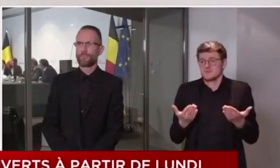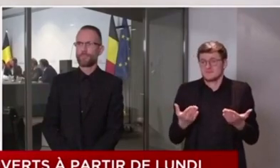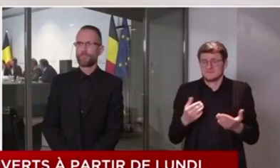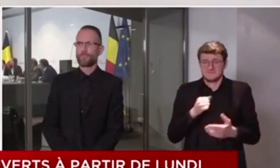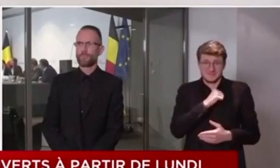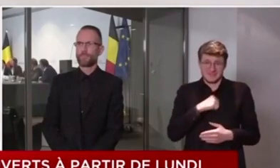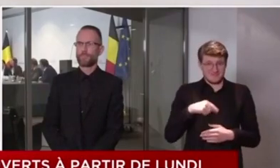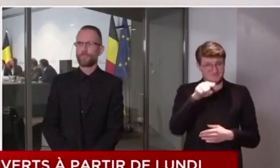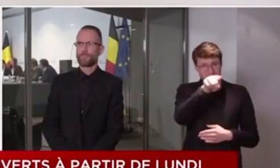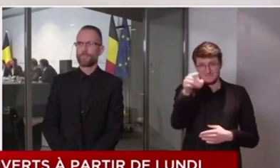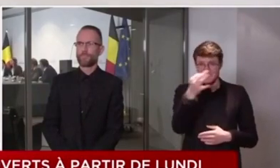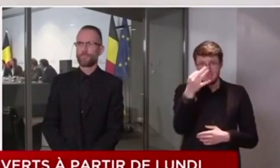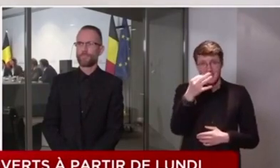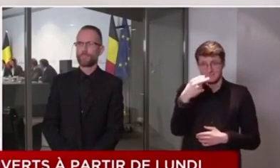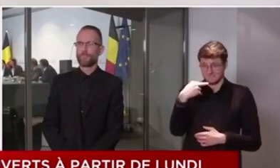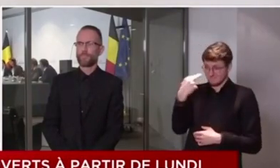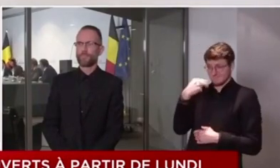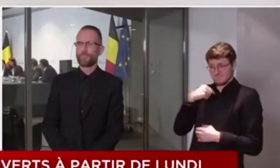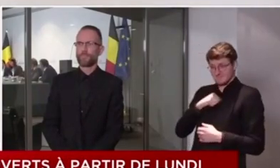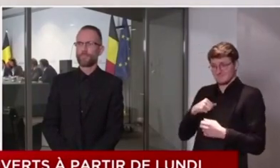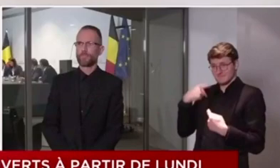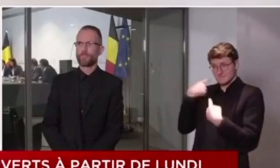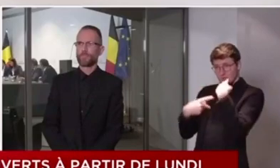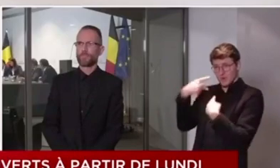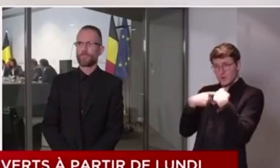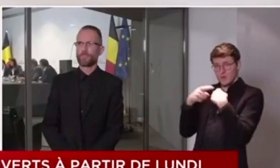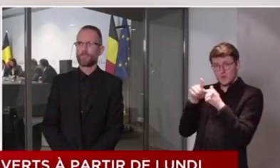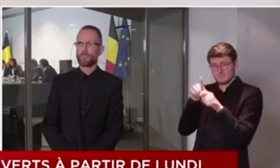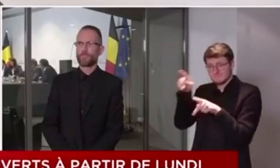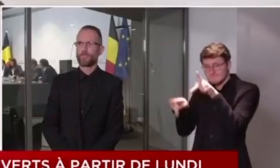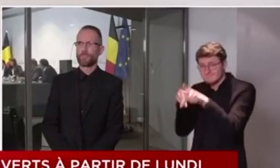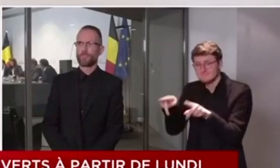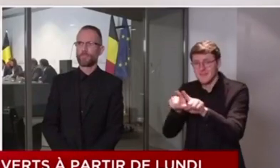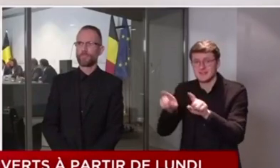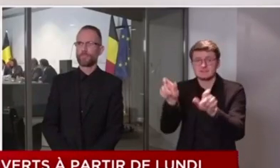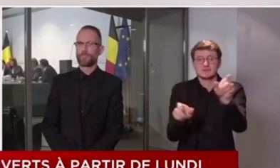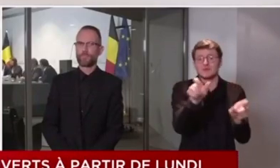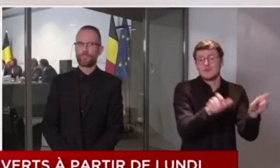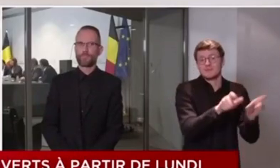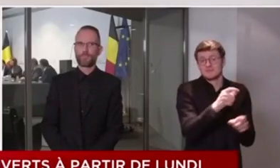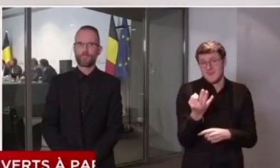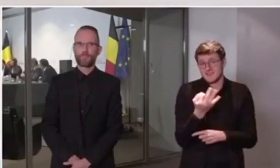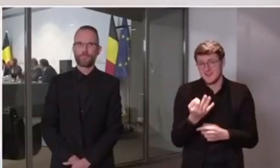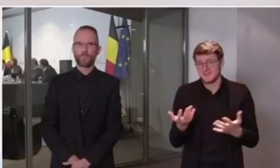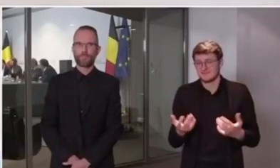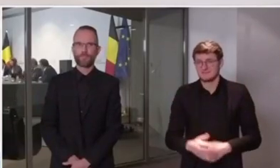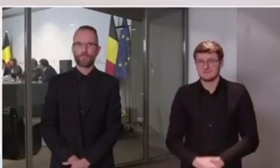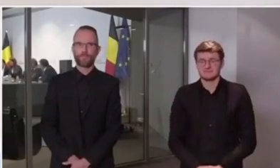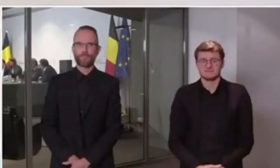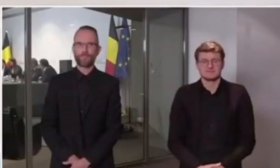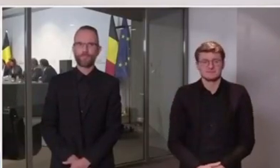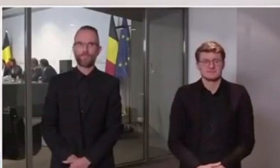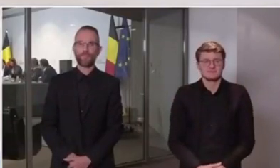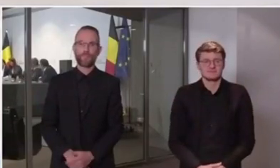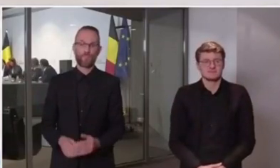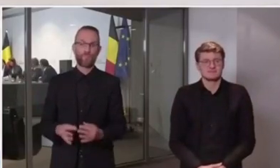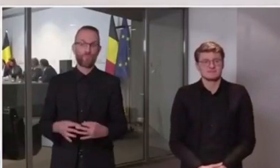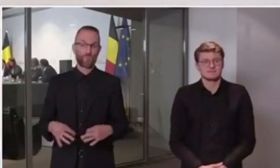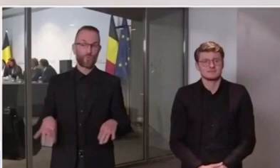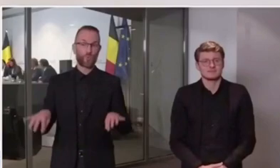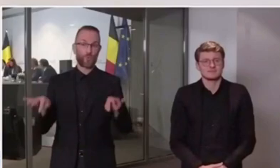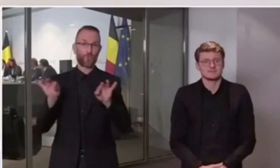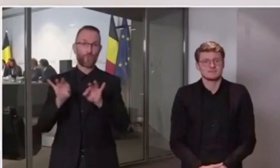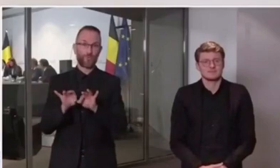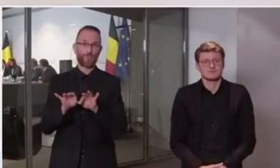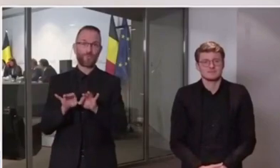Et en attendant,'ai envie de vous dire veillez sur vous-même, veillez aux autres. terminer, je voudrais m'adresser à celles et